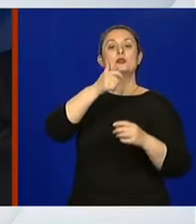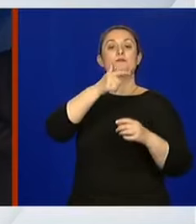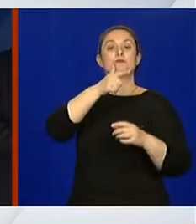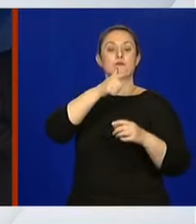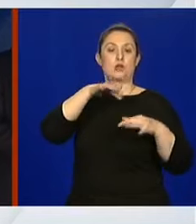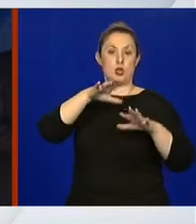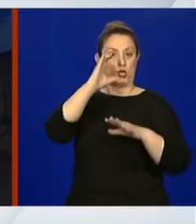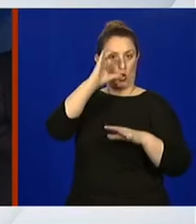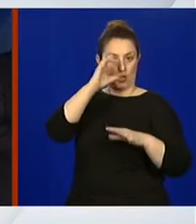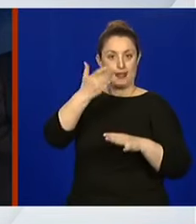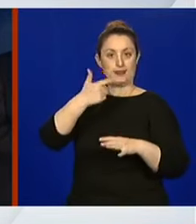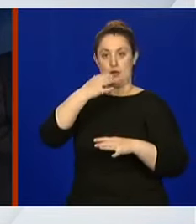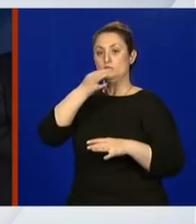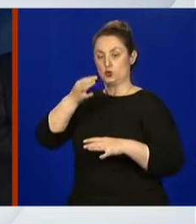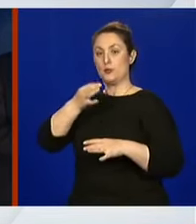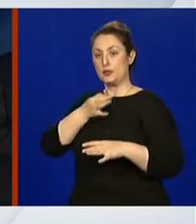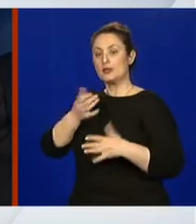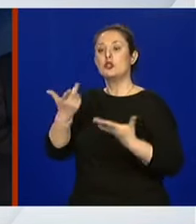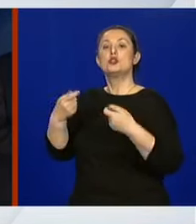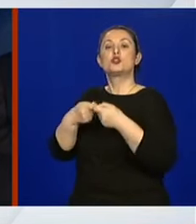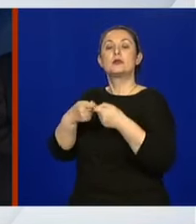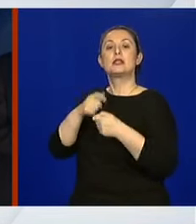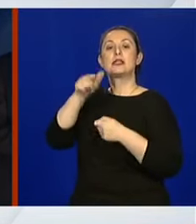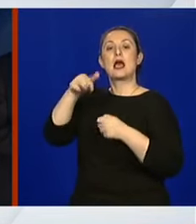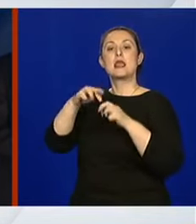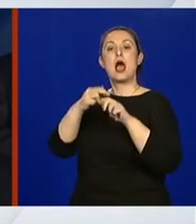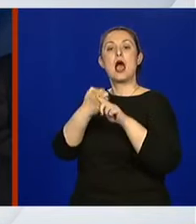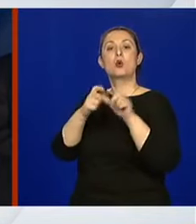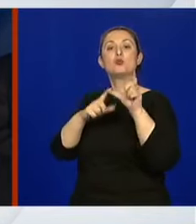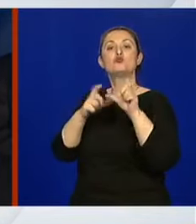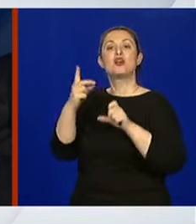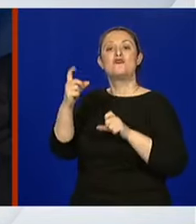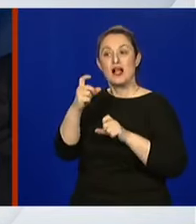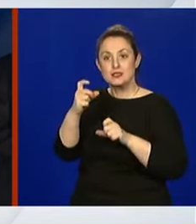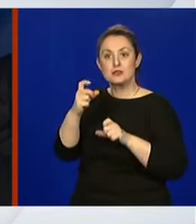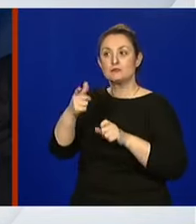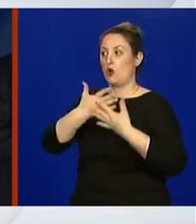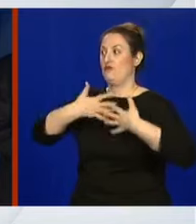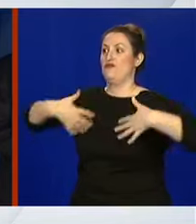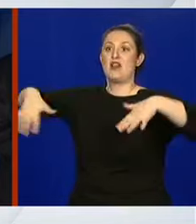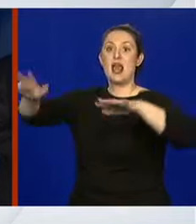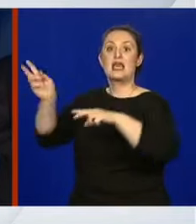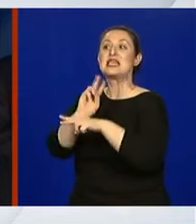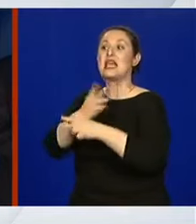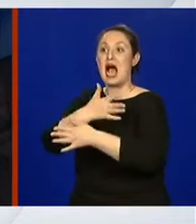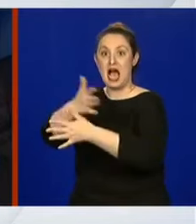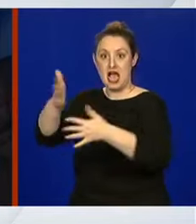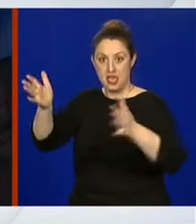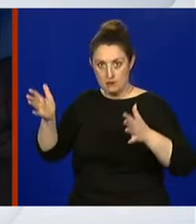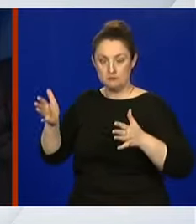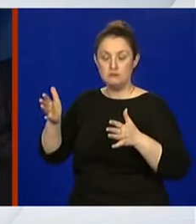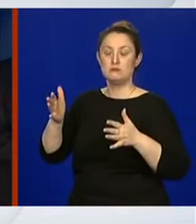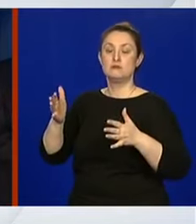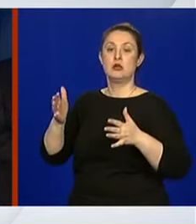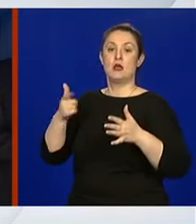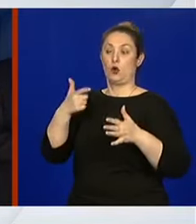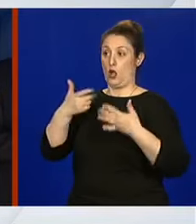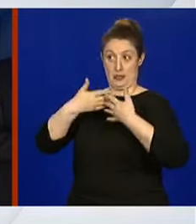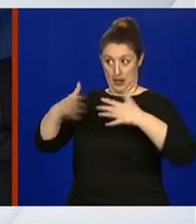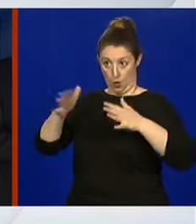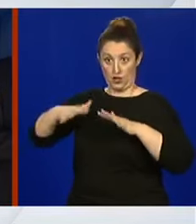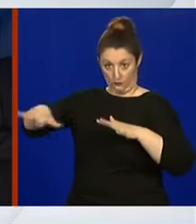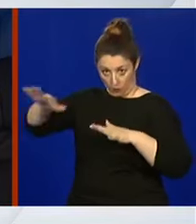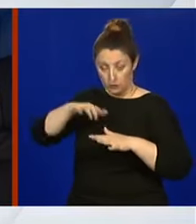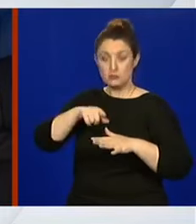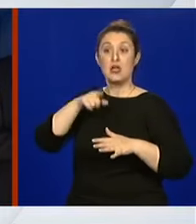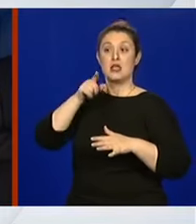pitaju što će biti, recimo, sa sajmom Jakušavac, koji se prostire na 200.000 metara četvornih. Na otvorenom prostoru hoće